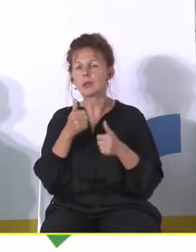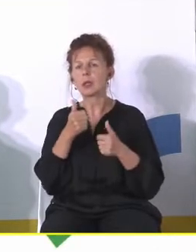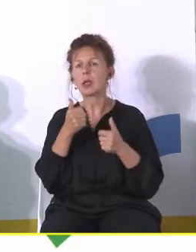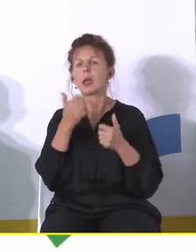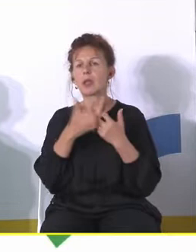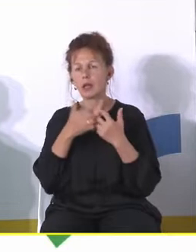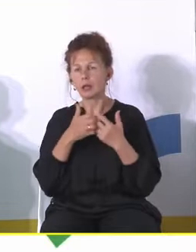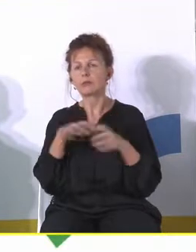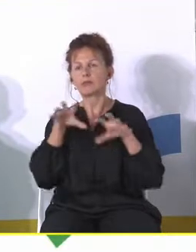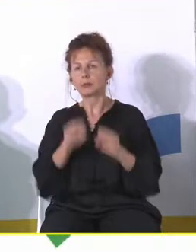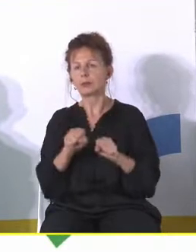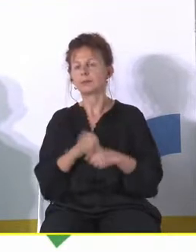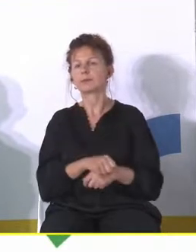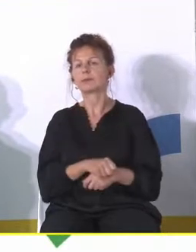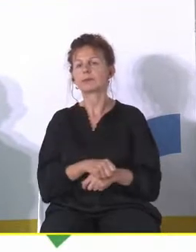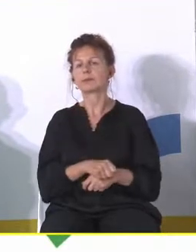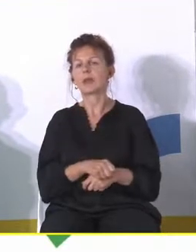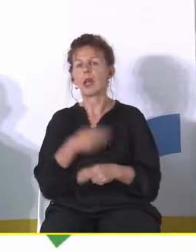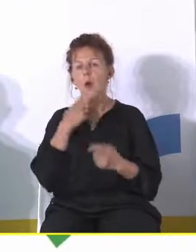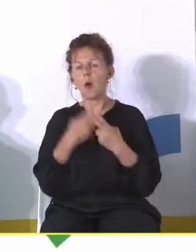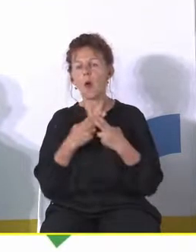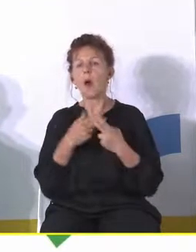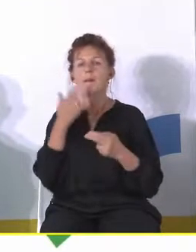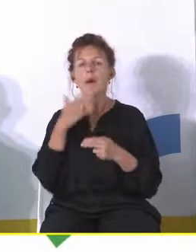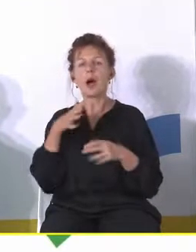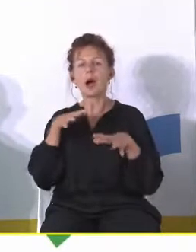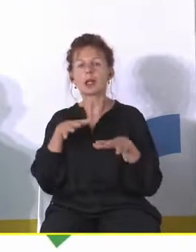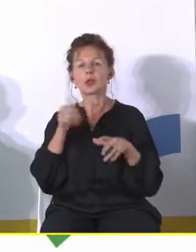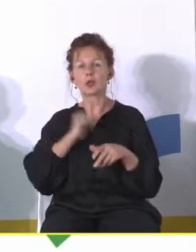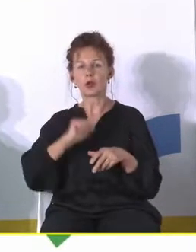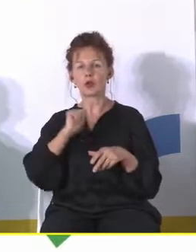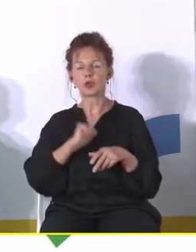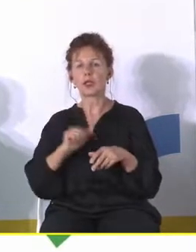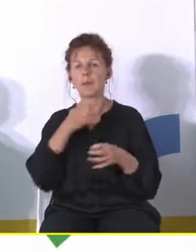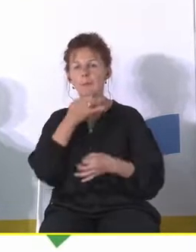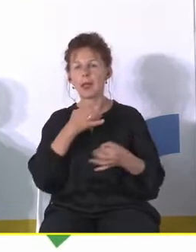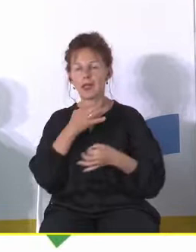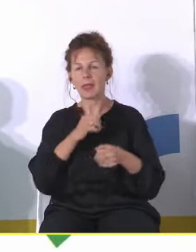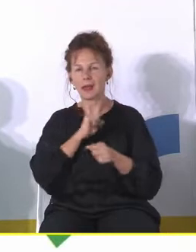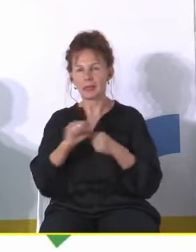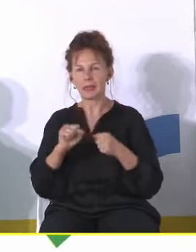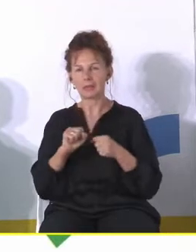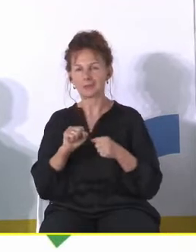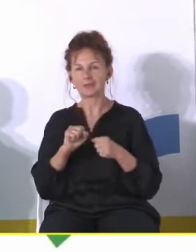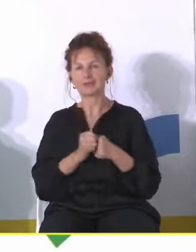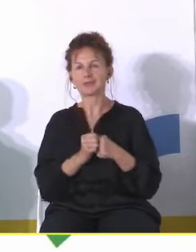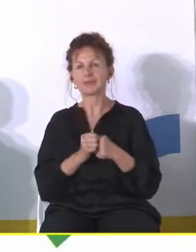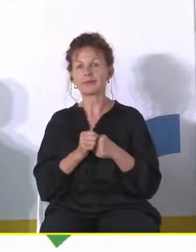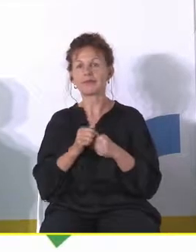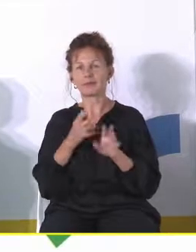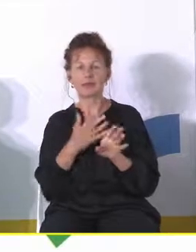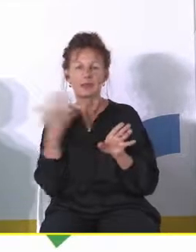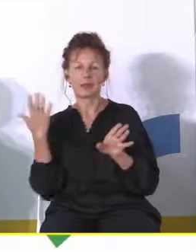był korzystny dla miast? Bardzo duże oczekiwanie tutaj za tym pytaniem stoi. Jesteśmy wszyscy, żeby odpowiedzieć na